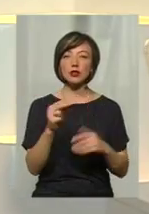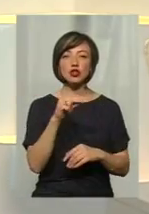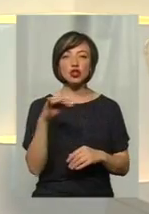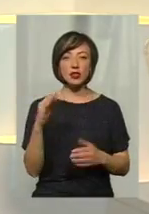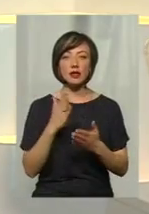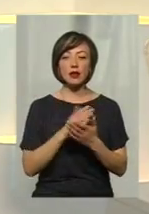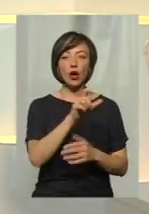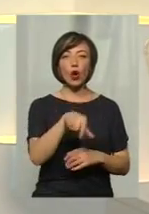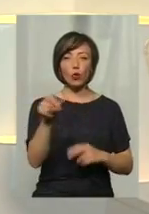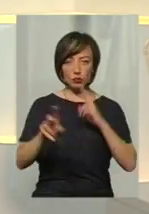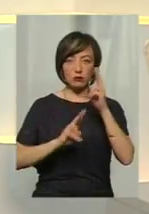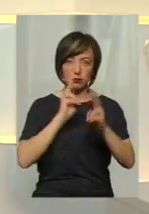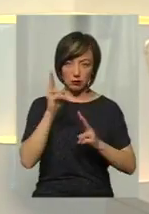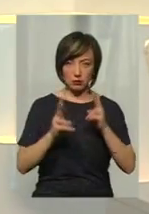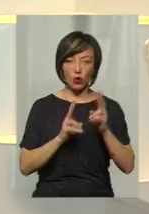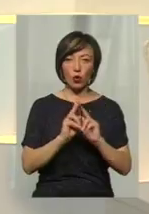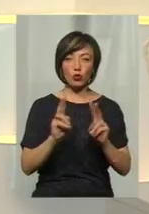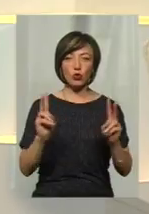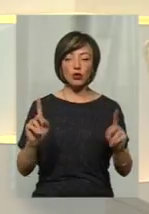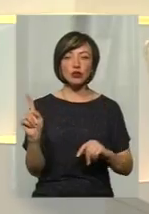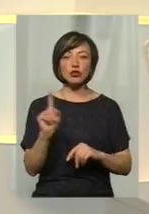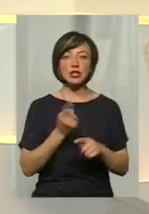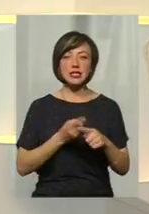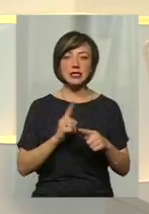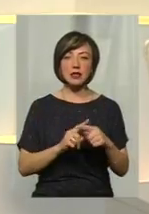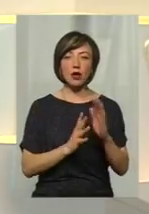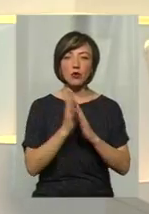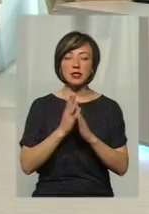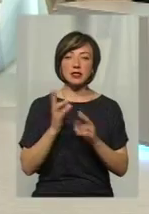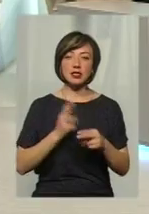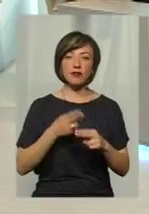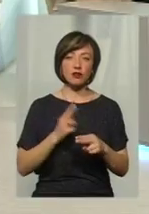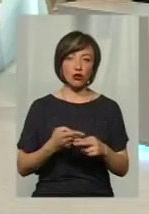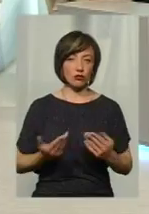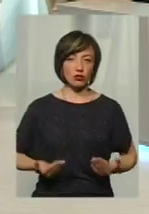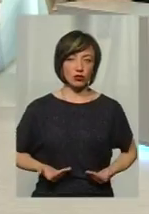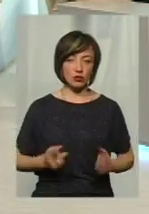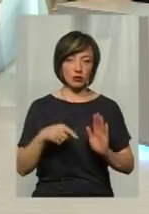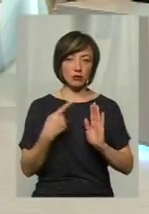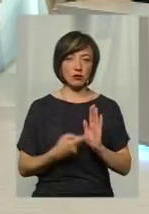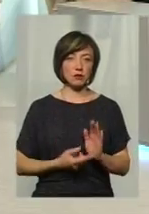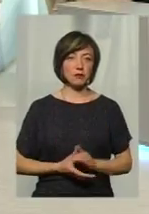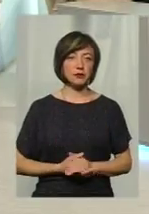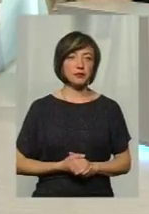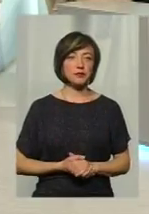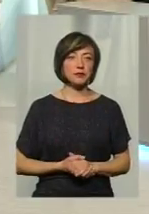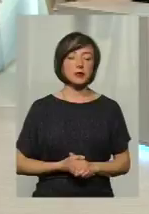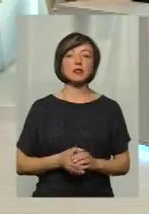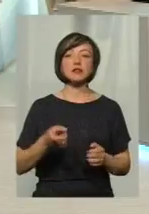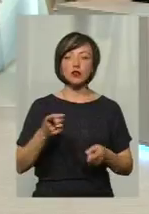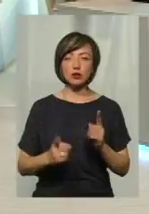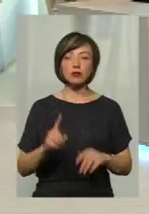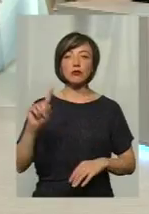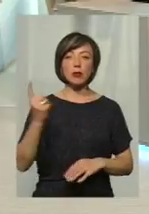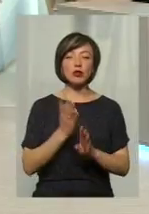звернення громадян, хтось взагалі жалівся, що ці рослини заважають просто життю? Звичайно, в першу